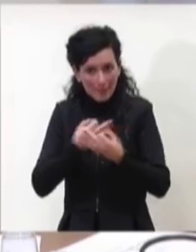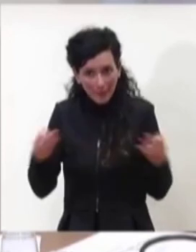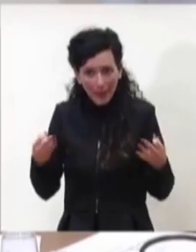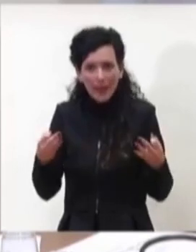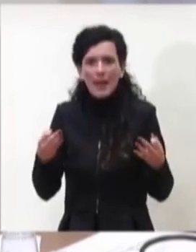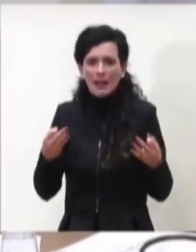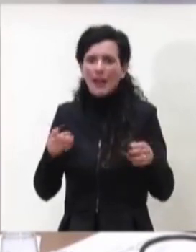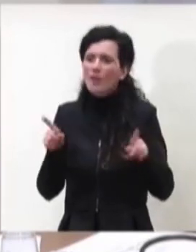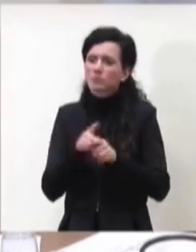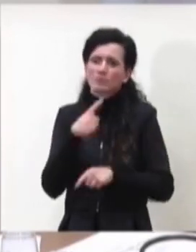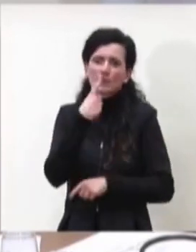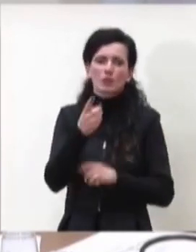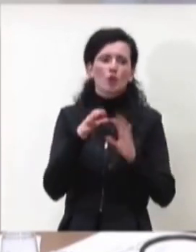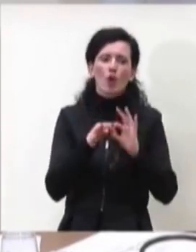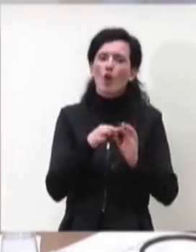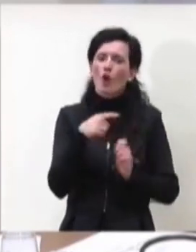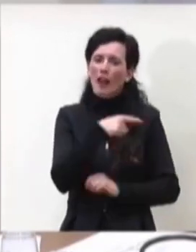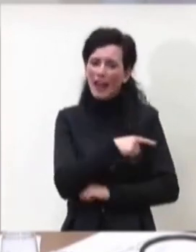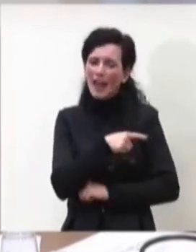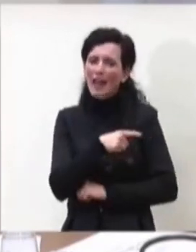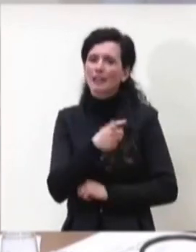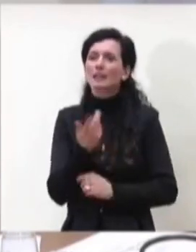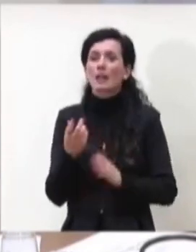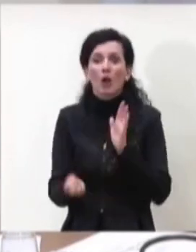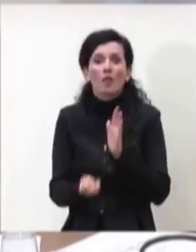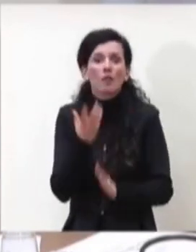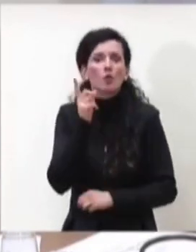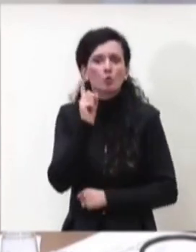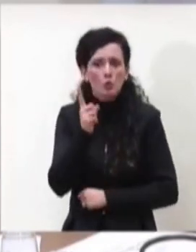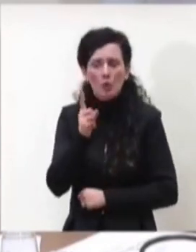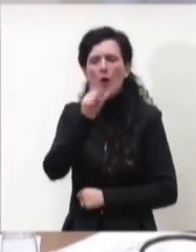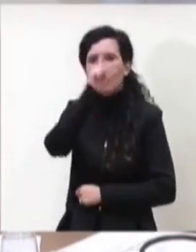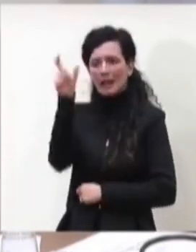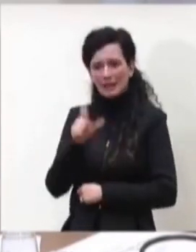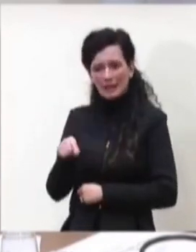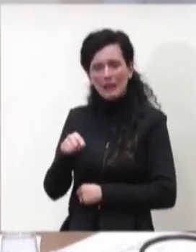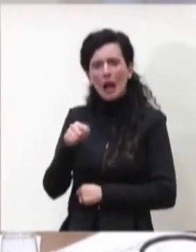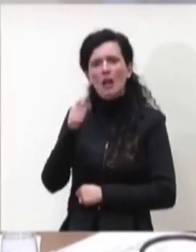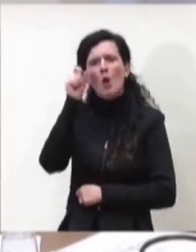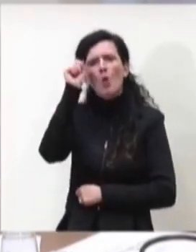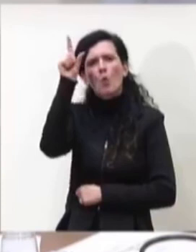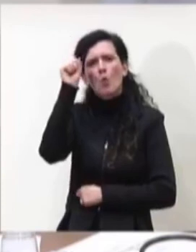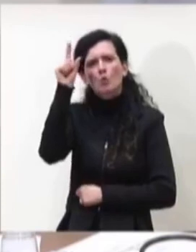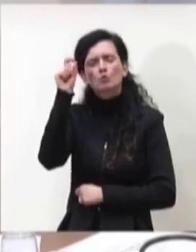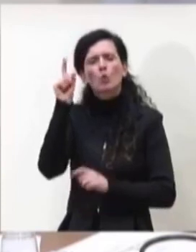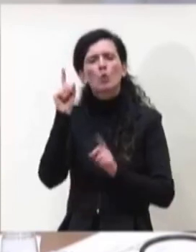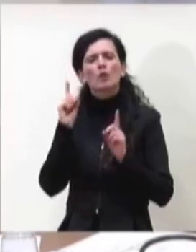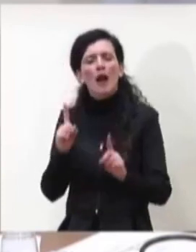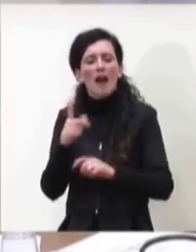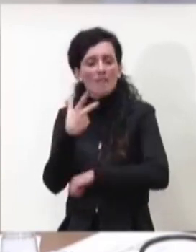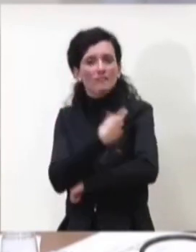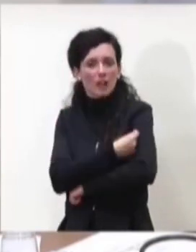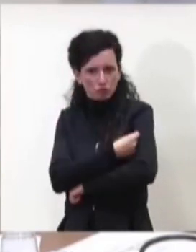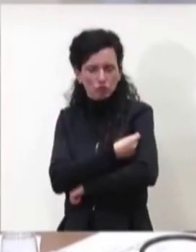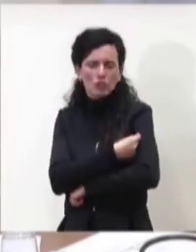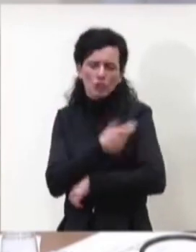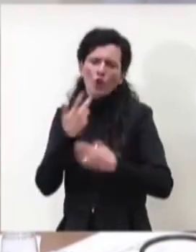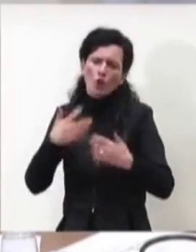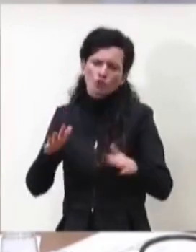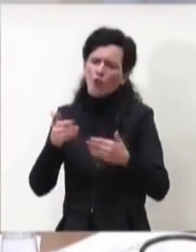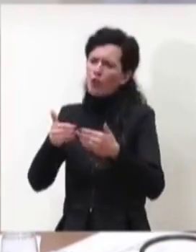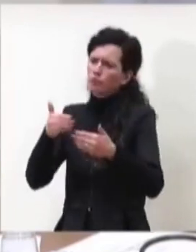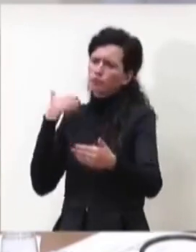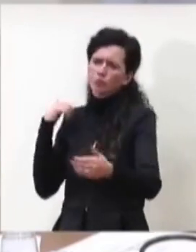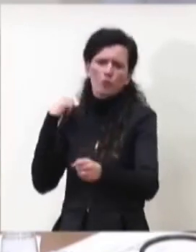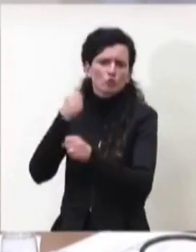per fortuna mi sembra che in questo paese c'è una cultura vaccinale di lungo periodo e quindi le regioni stanno rispondendo mi sembra